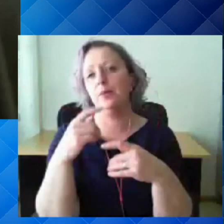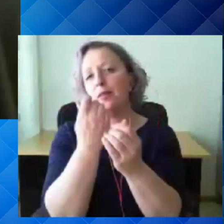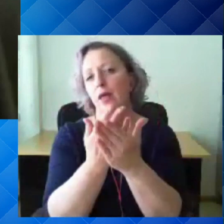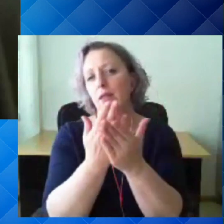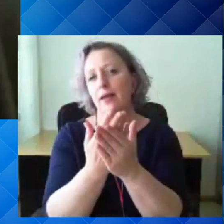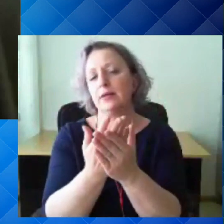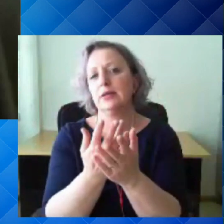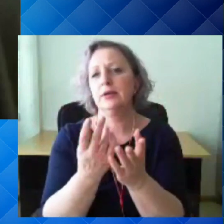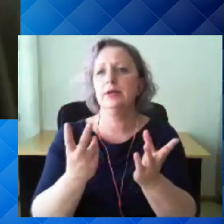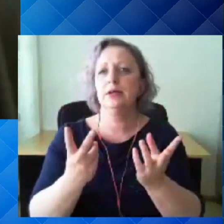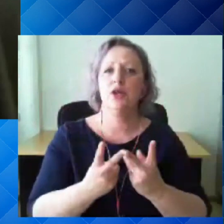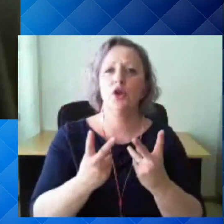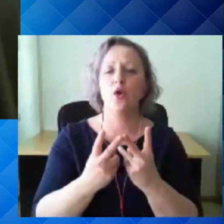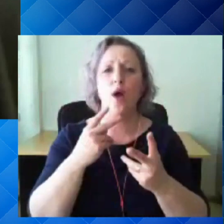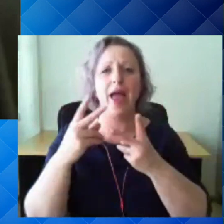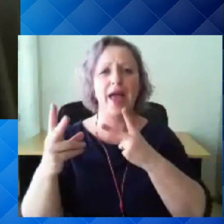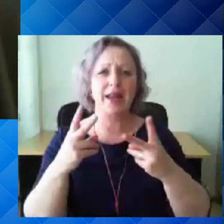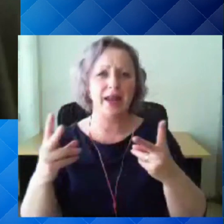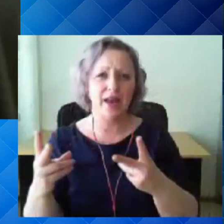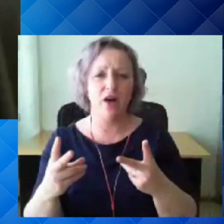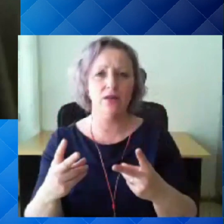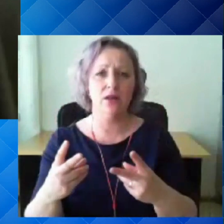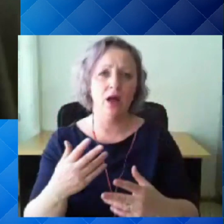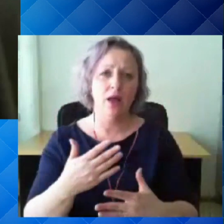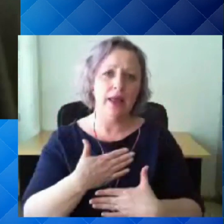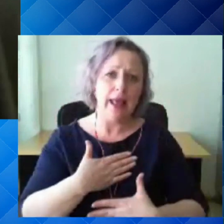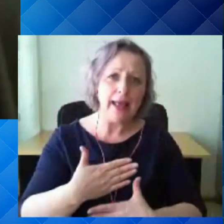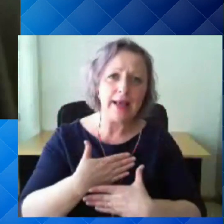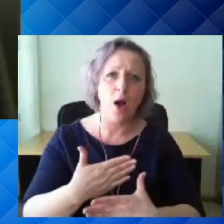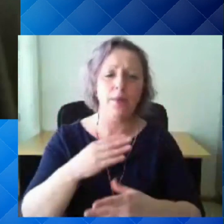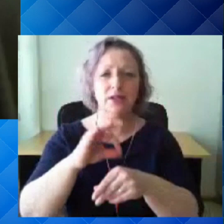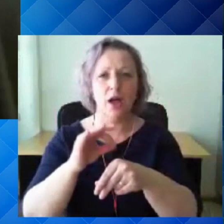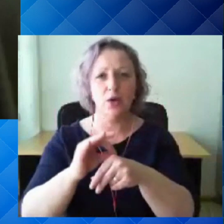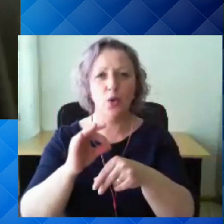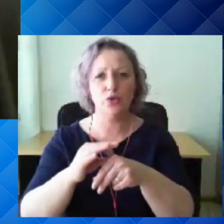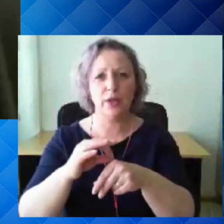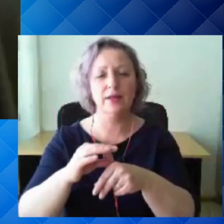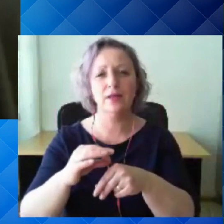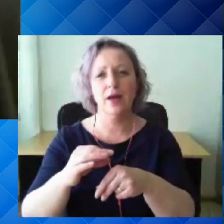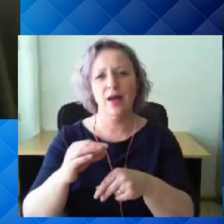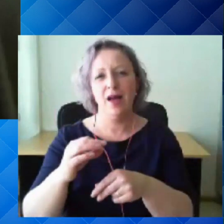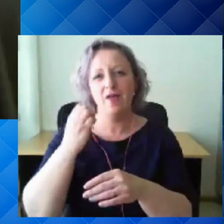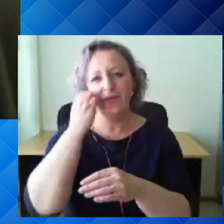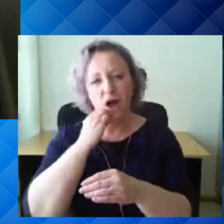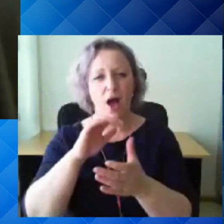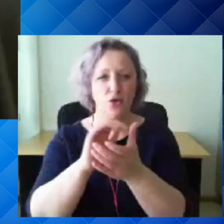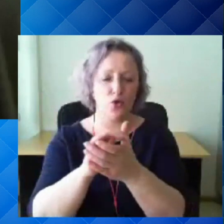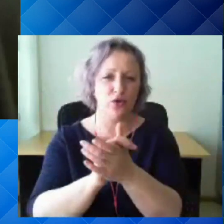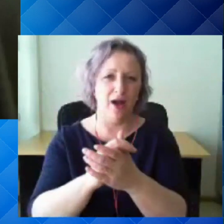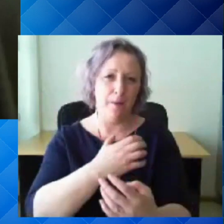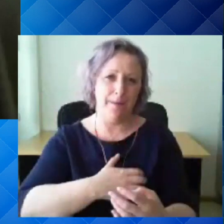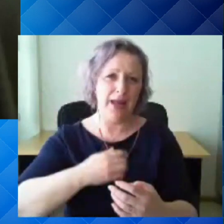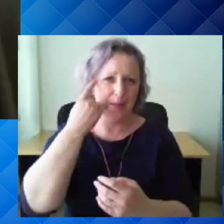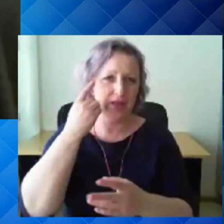erinevate selliste respiratoorsete nakkusaiguste juba vana ja tuntud põhimõtte, et isegi lapsed